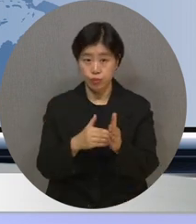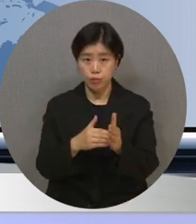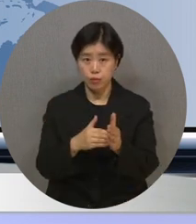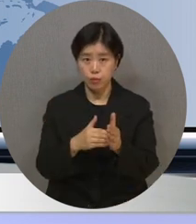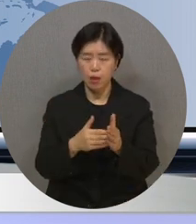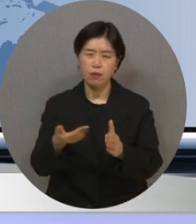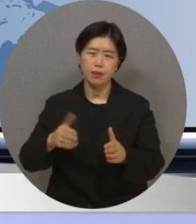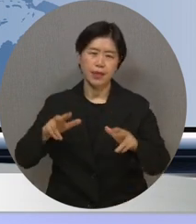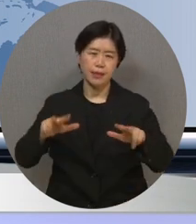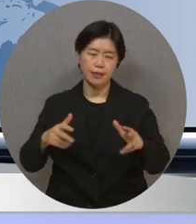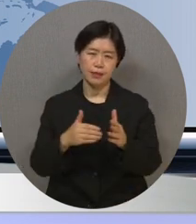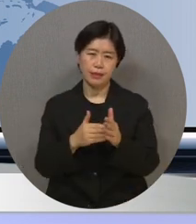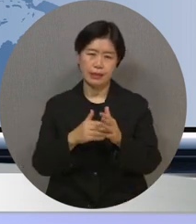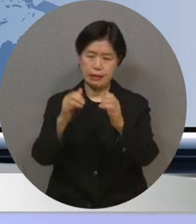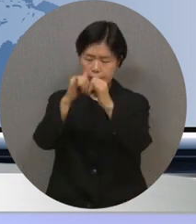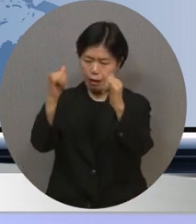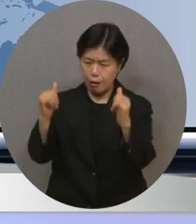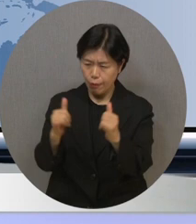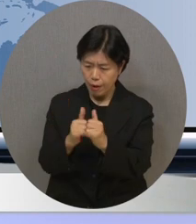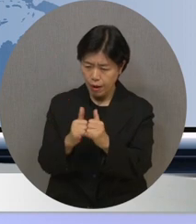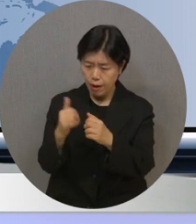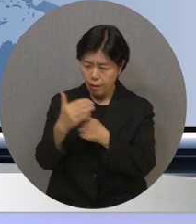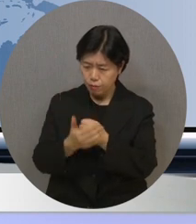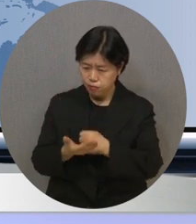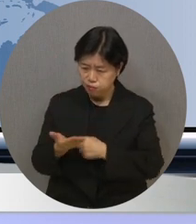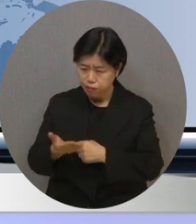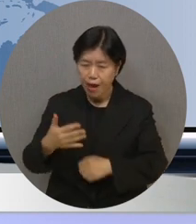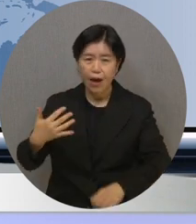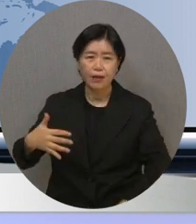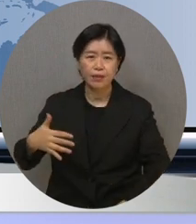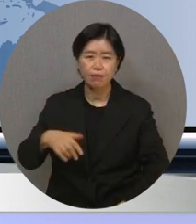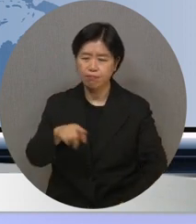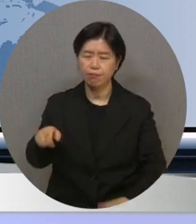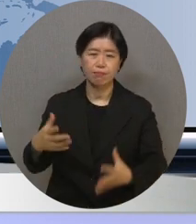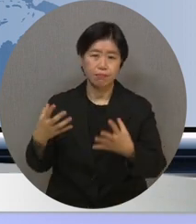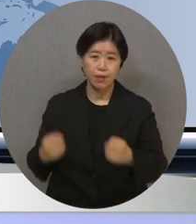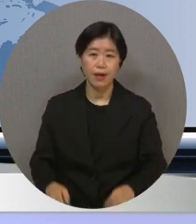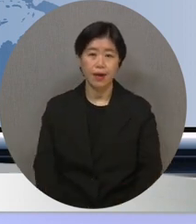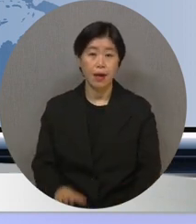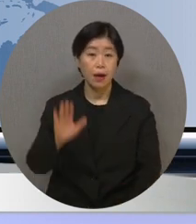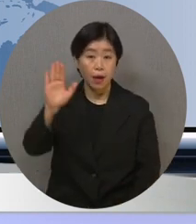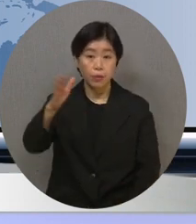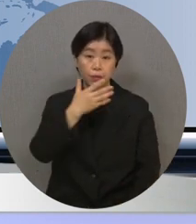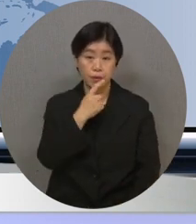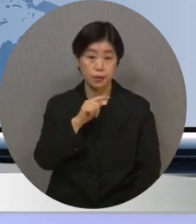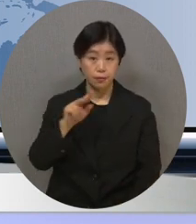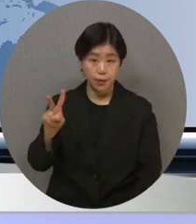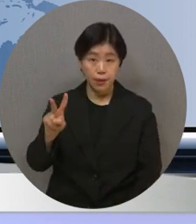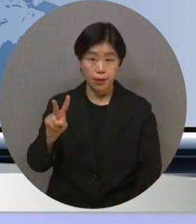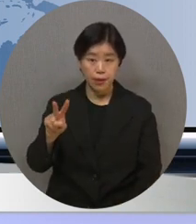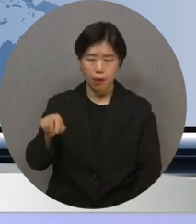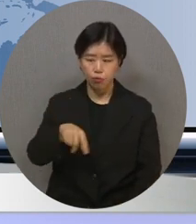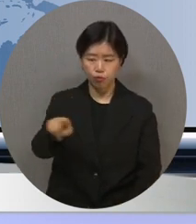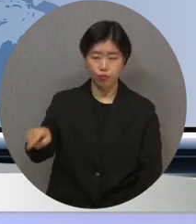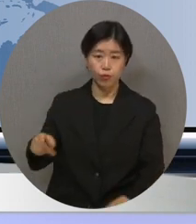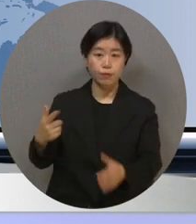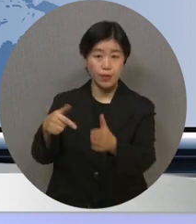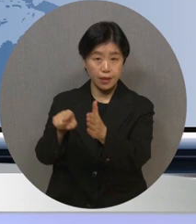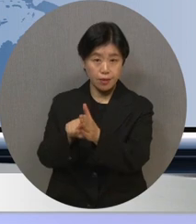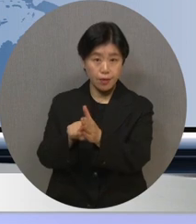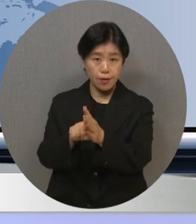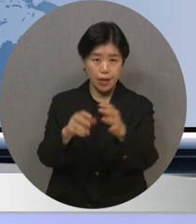여전히 복지 사각지대에 놓여있는 많은 이웃들이 있습니다. 앞으로도 복지TV는 이러한 분들을 위해